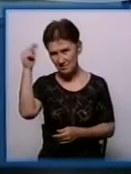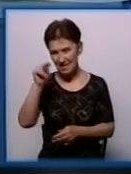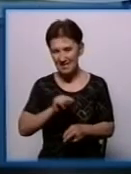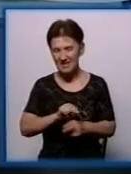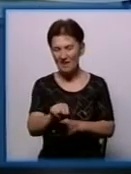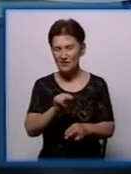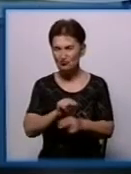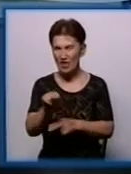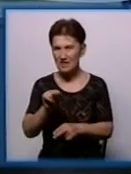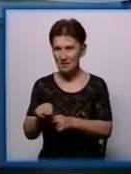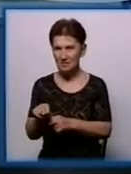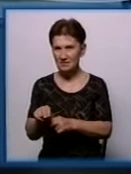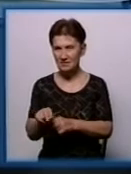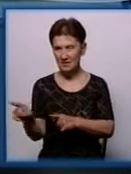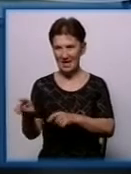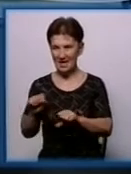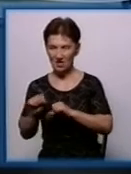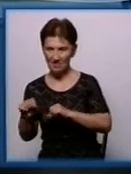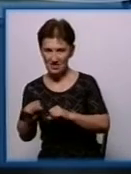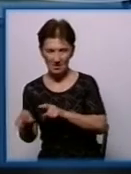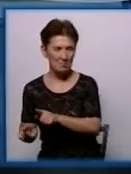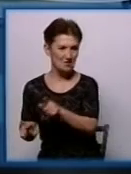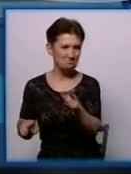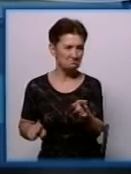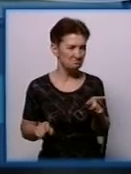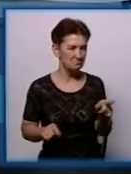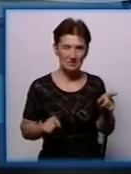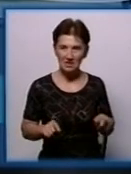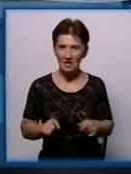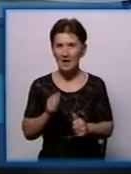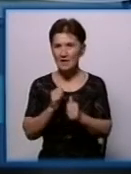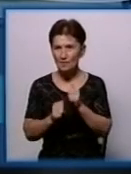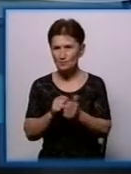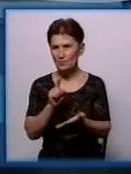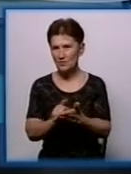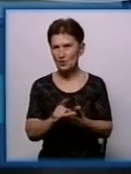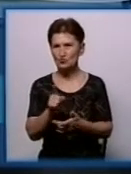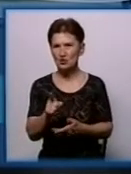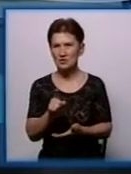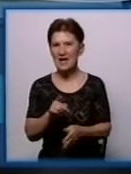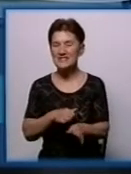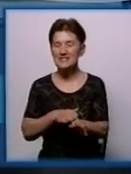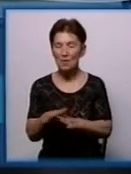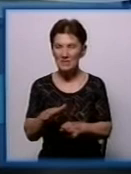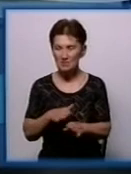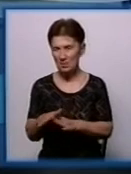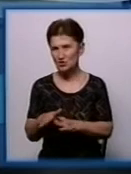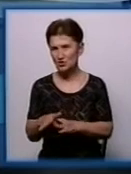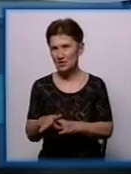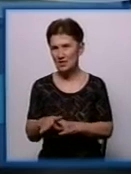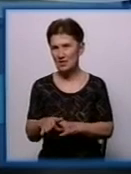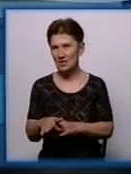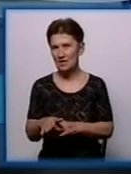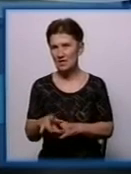що відповідно нормативних актів кожен керівник повинен забезпечити навчання своїх підлеглих